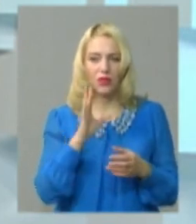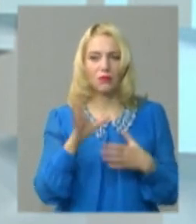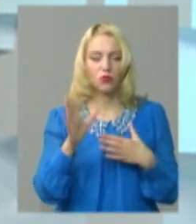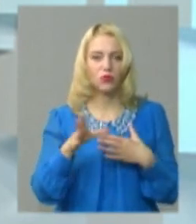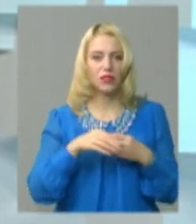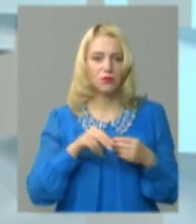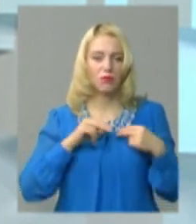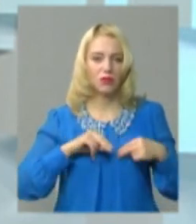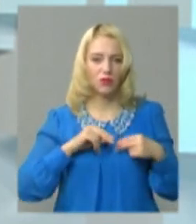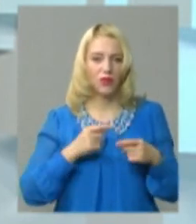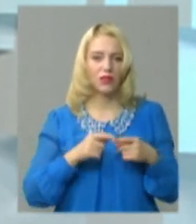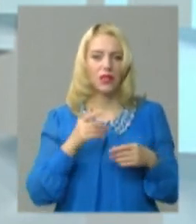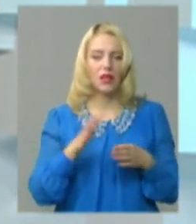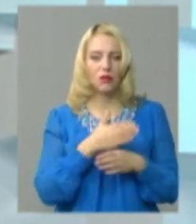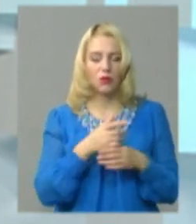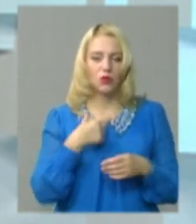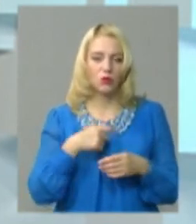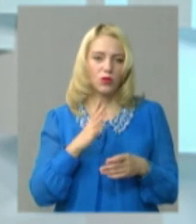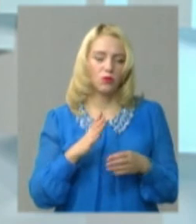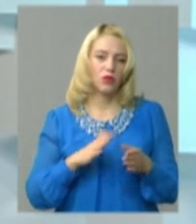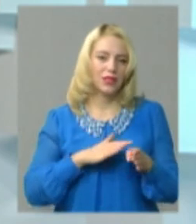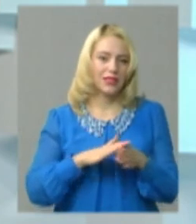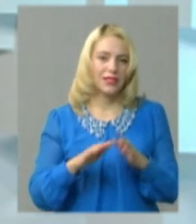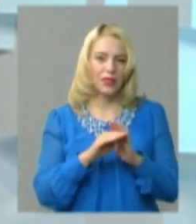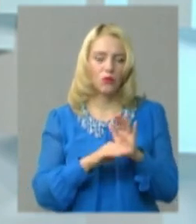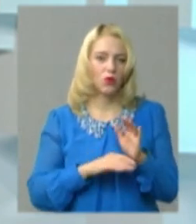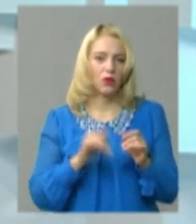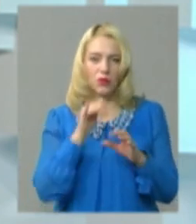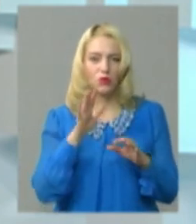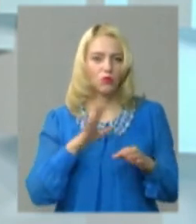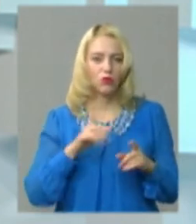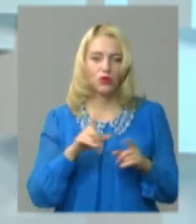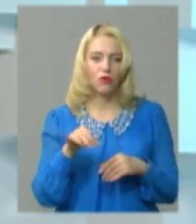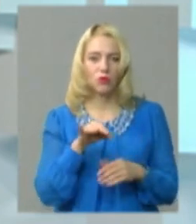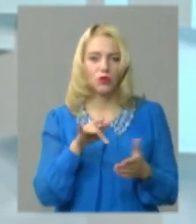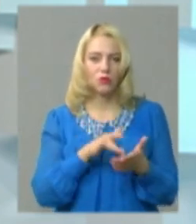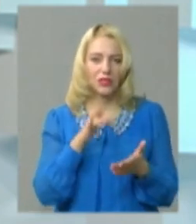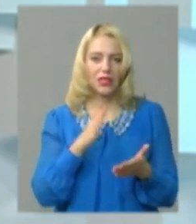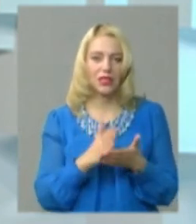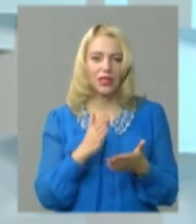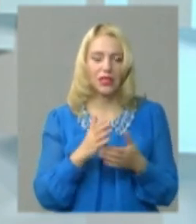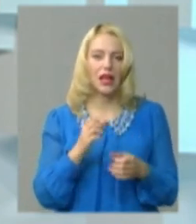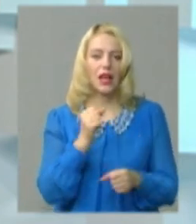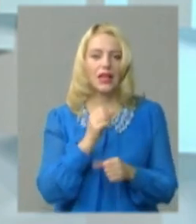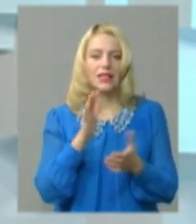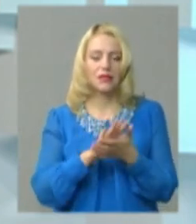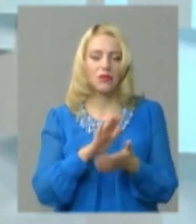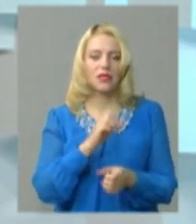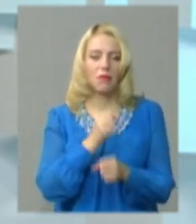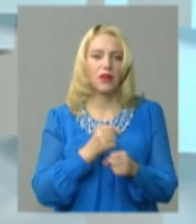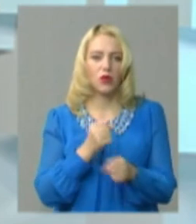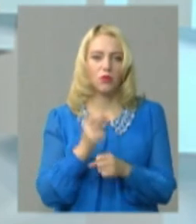співпрацювати між собою. Відповідно, це має бути цілісна програма. Не може бути, що в обласному центру є сміттєпереробний